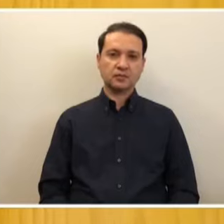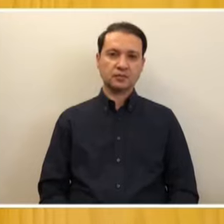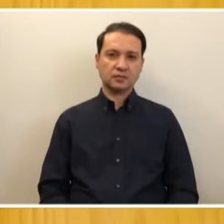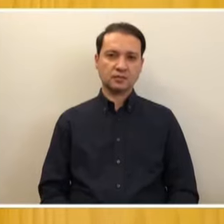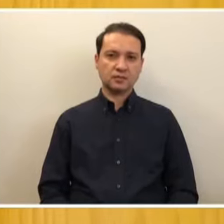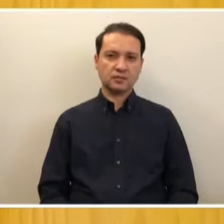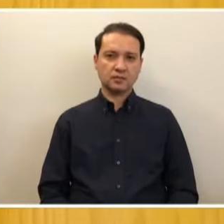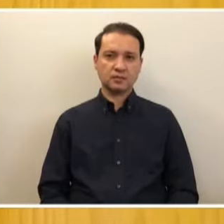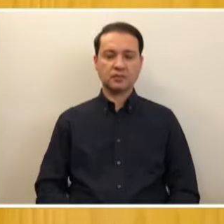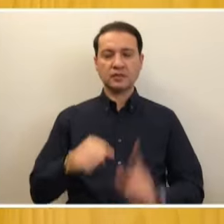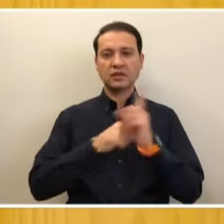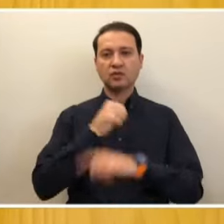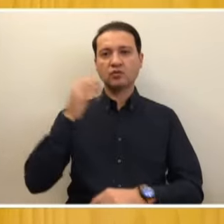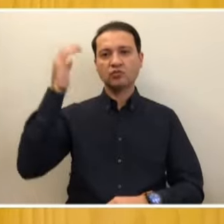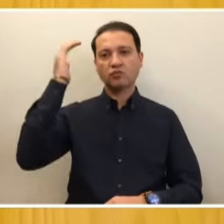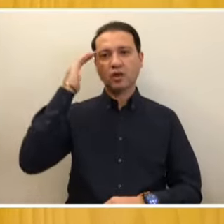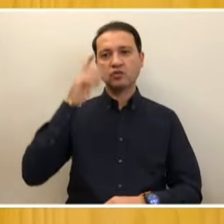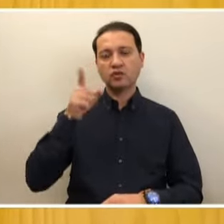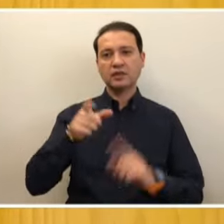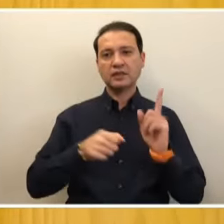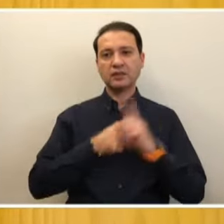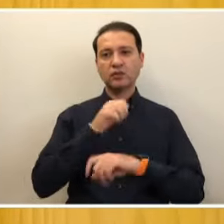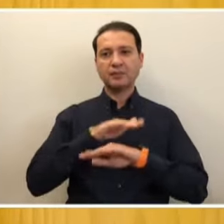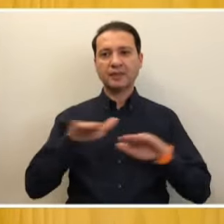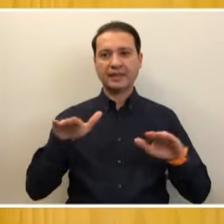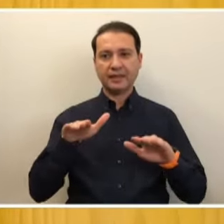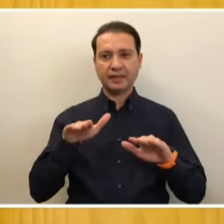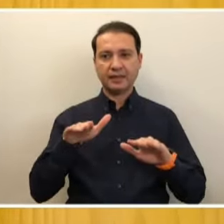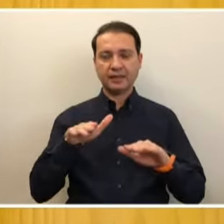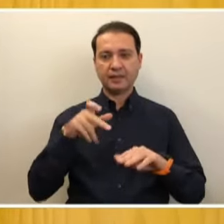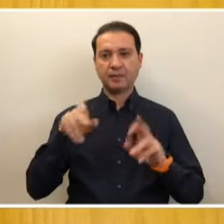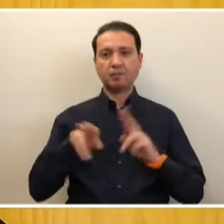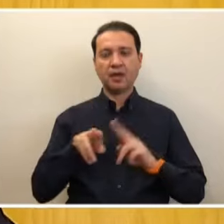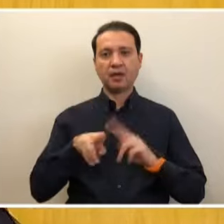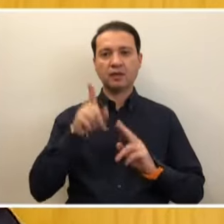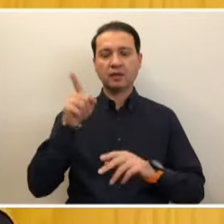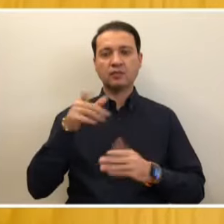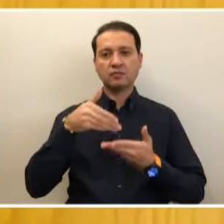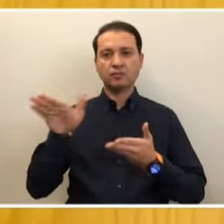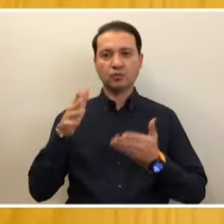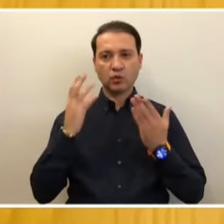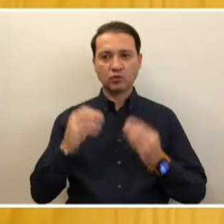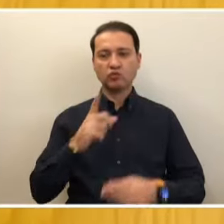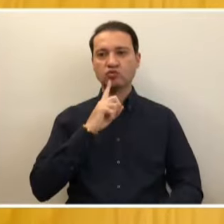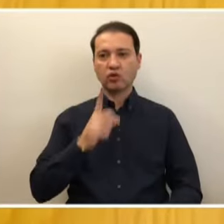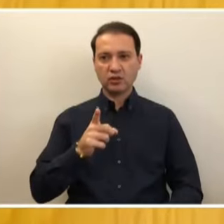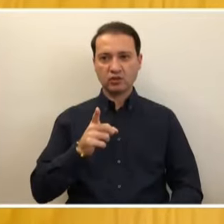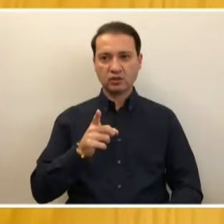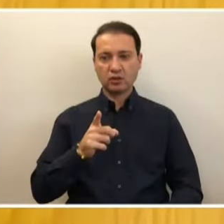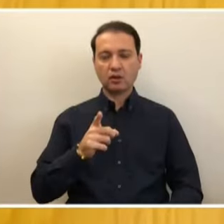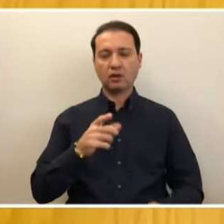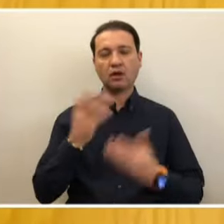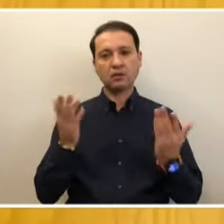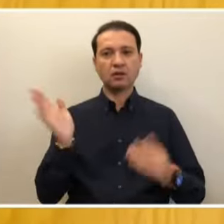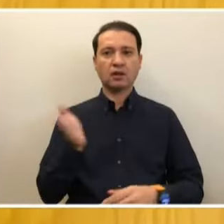Terörist başı terörün bittiğini, PKK'nın lağvedildiğini söyleyecekse haydi